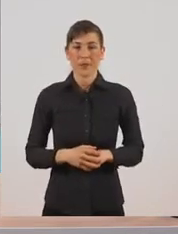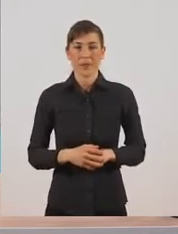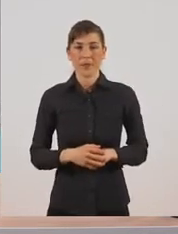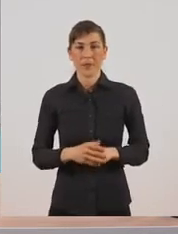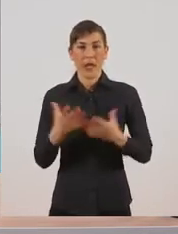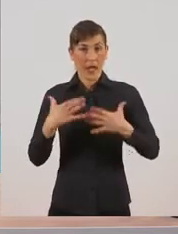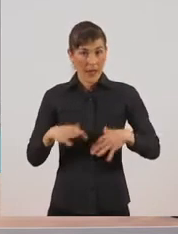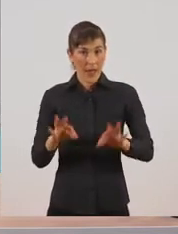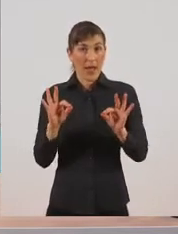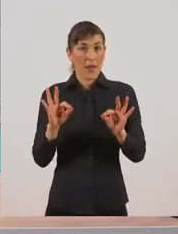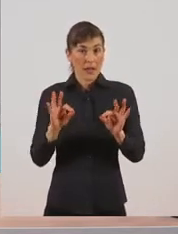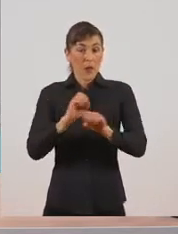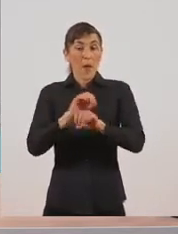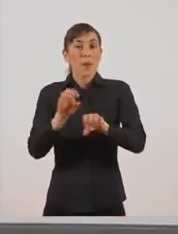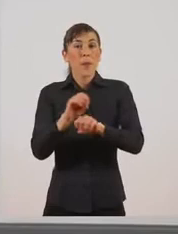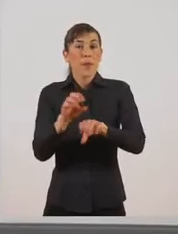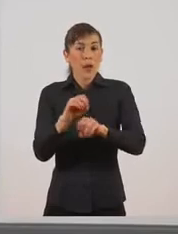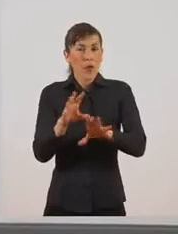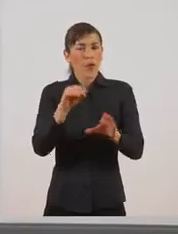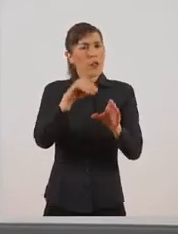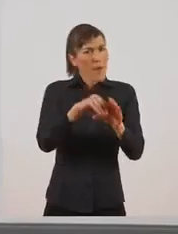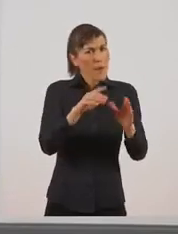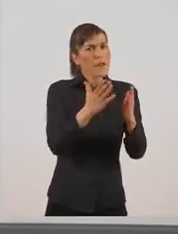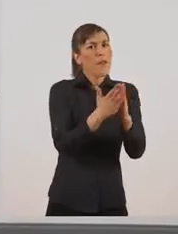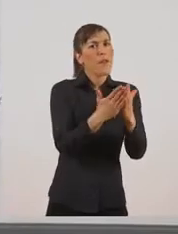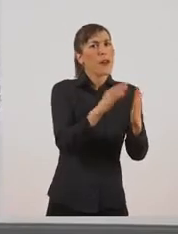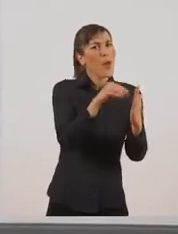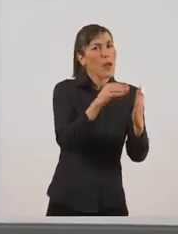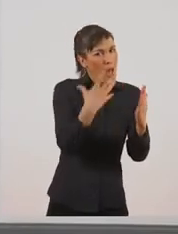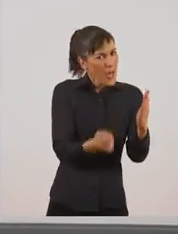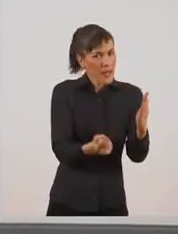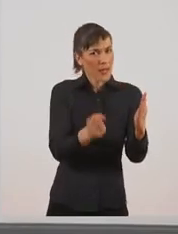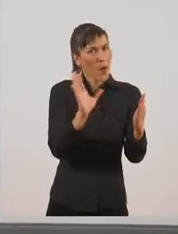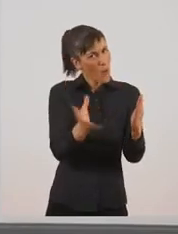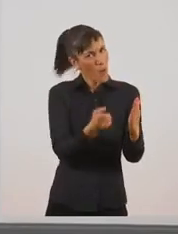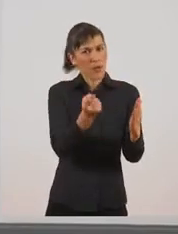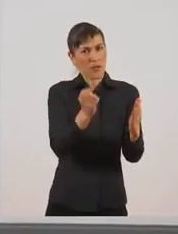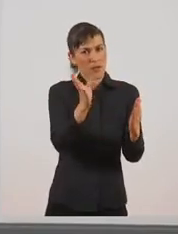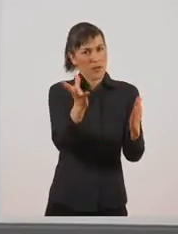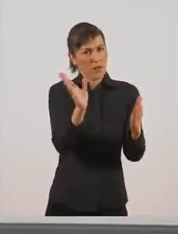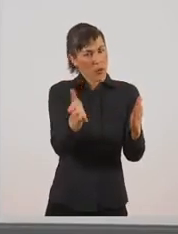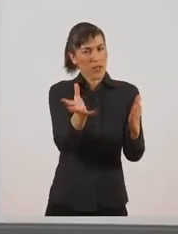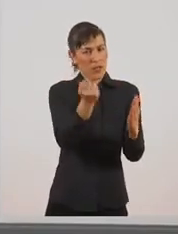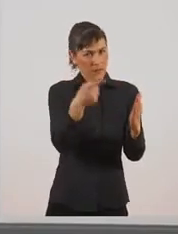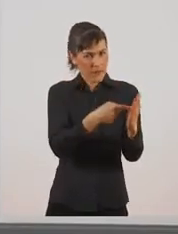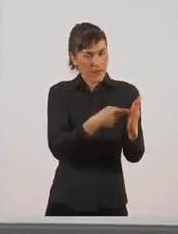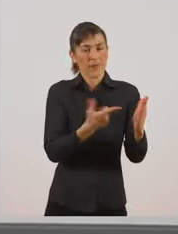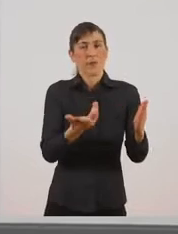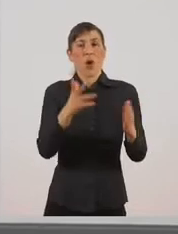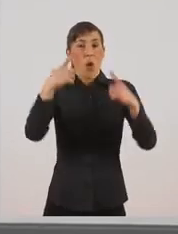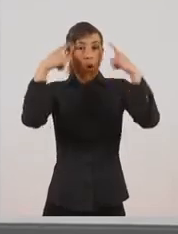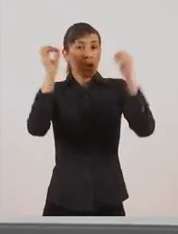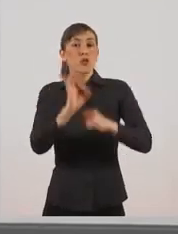Ξεκινάμε με πληροφορίες που έχει και στο βιβλίο μας μπορείτε να τις βρείτε. Ο λύκος ζει σε ορεινές περιόχες